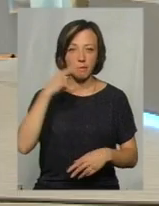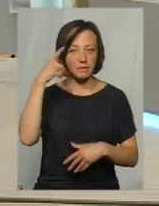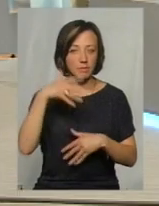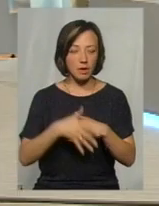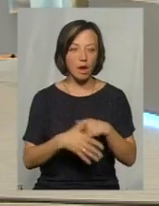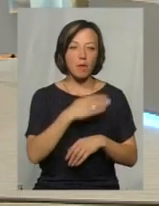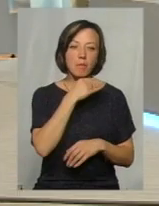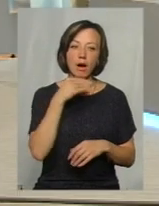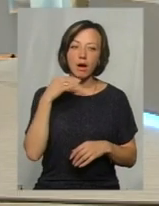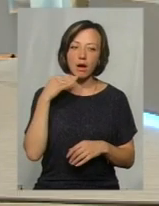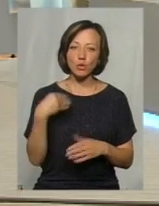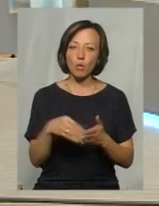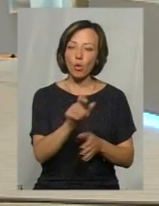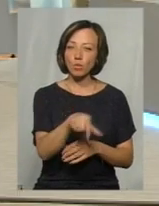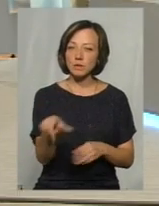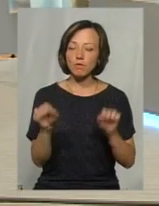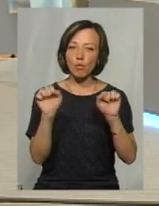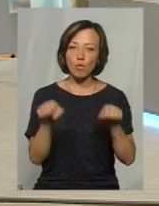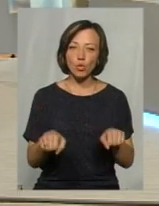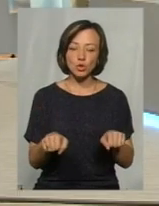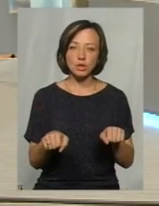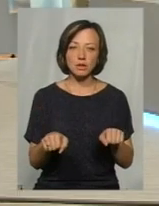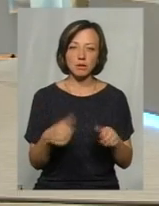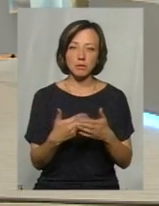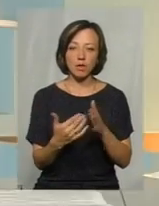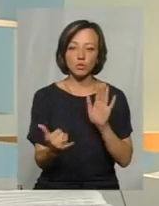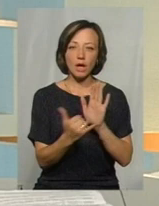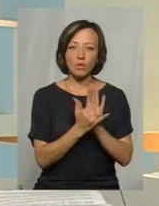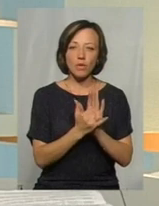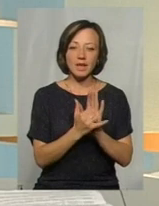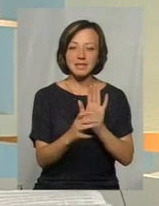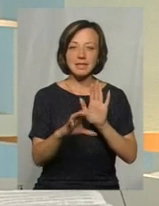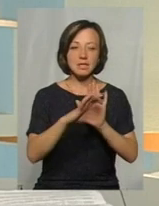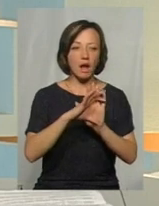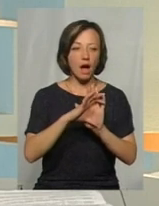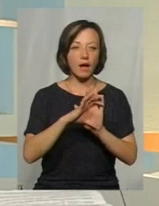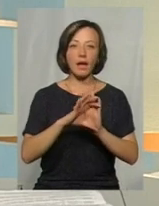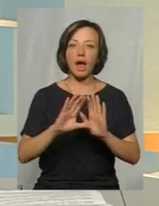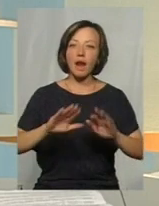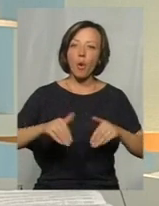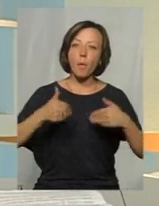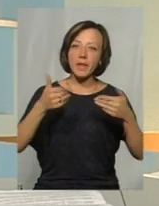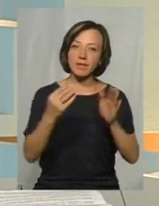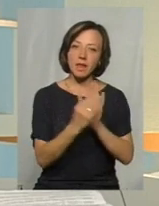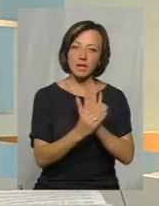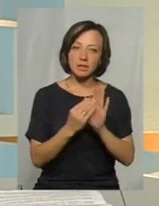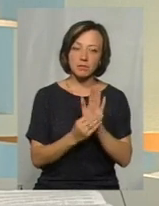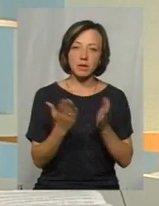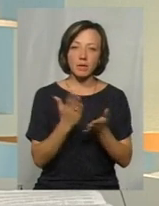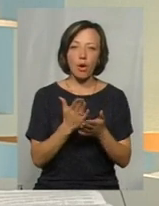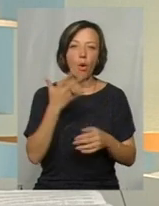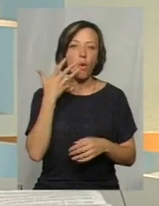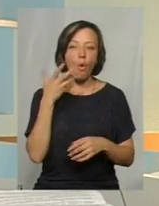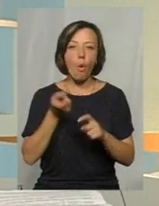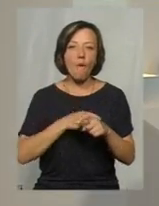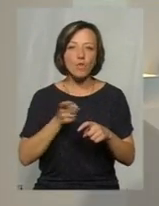Багато покупців, це можна встановлювати якісь знаки рекомендаційні в овочевих, наприклад,